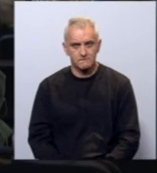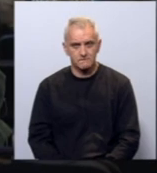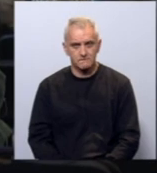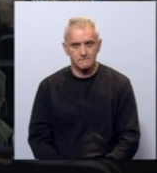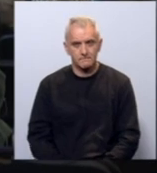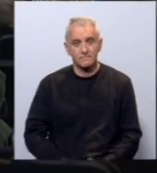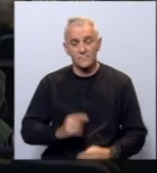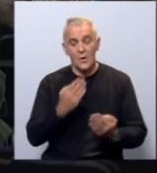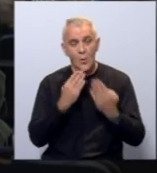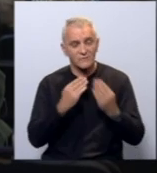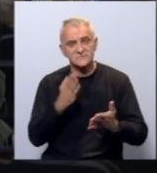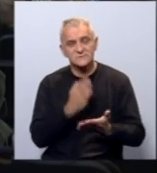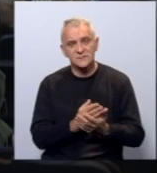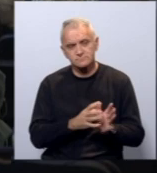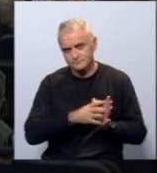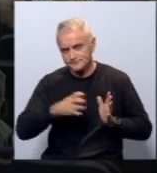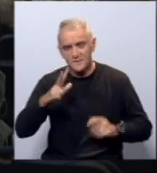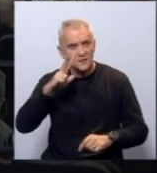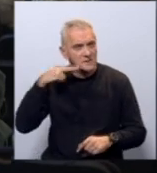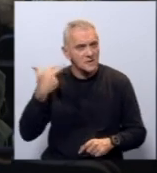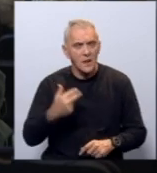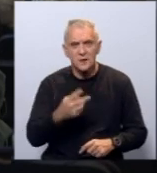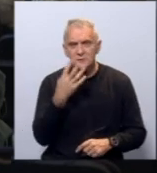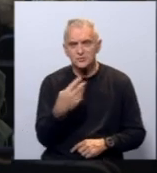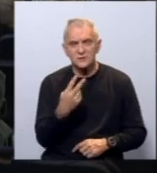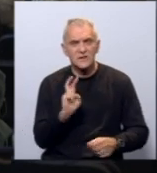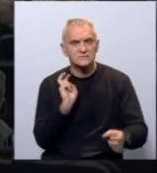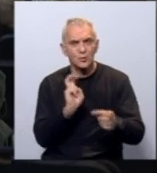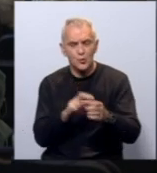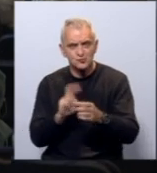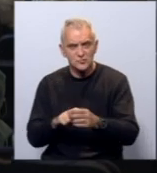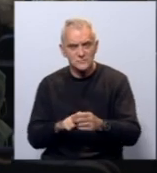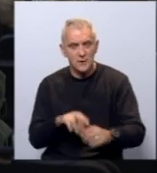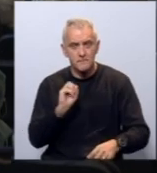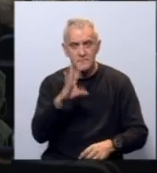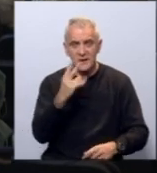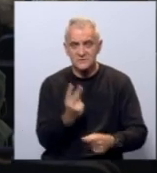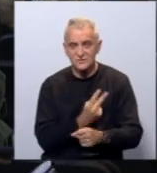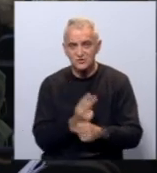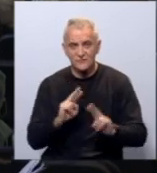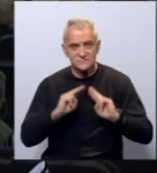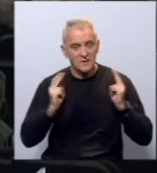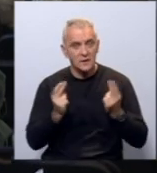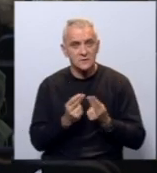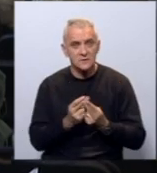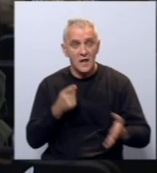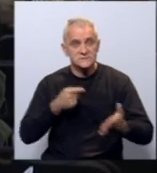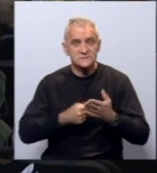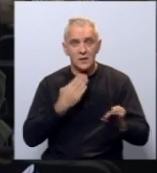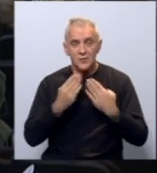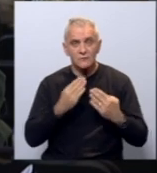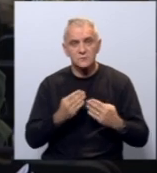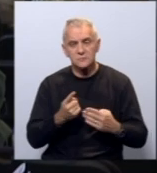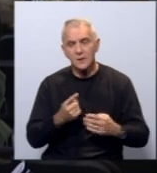Konferencija će trajati tri dana, četrdeset učesnika iz petnaeste zemalja svijeta, a cilj konferencije je